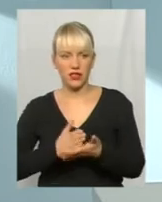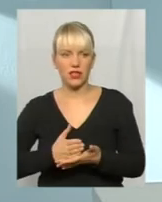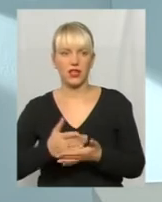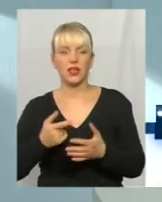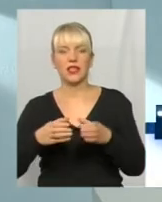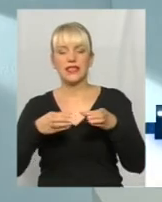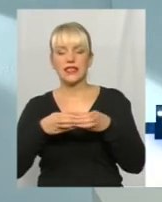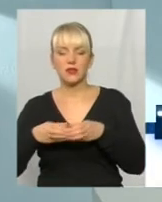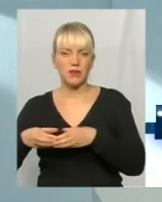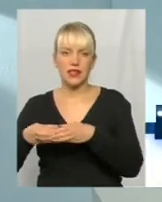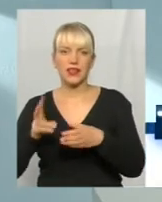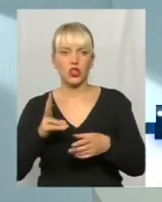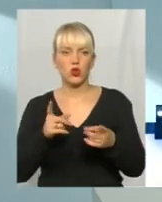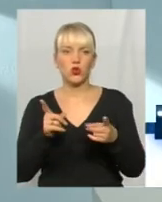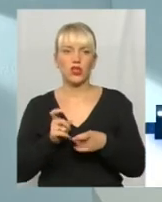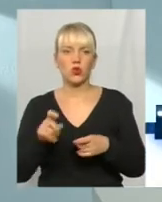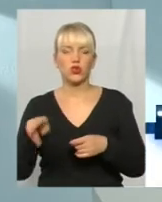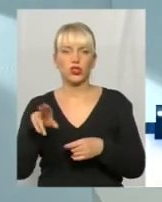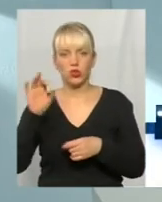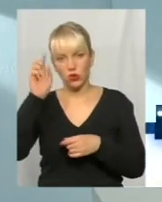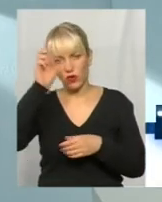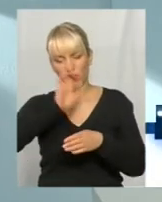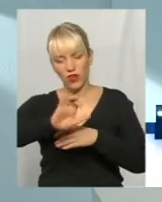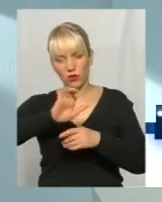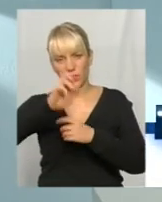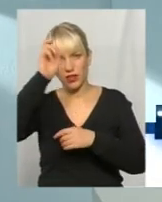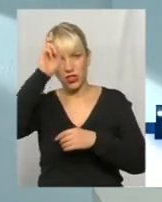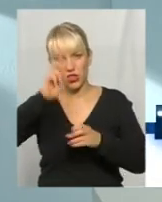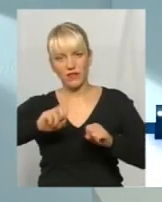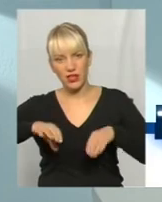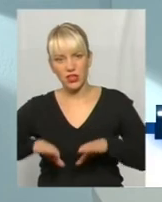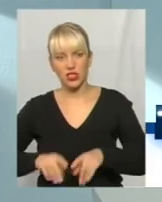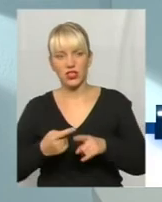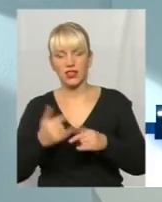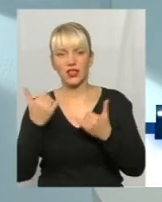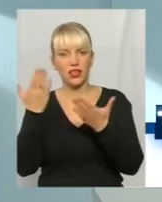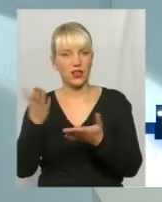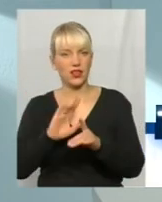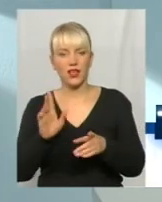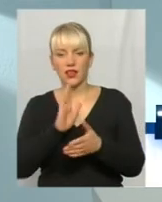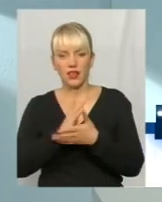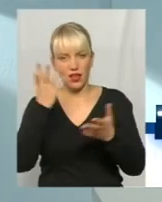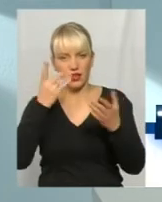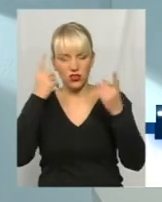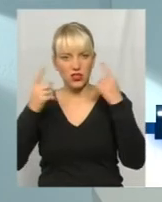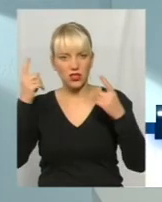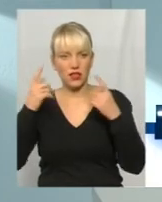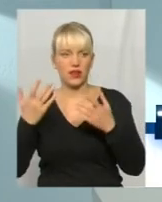спілки, які злучені до вироблення державних рішень. Для них це вже не є щось містичне, сакральне. Вони